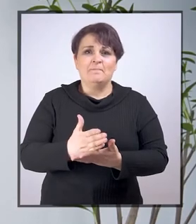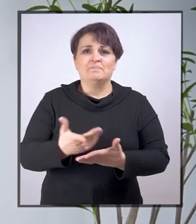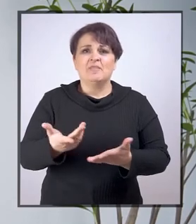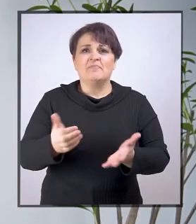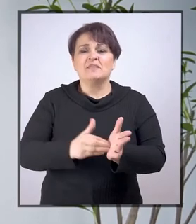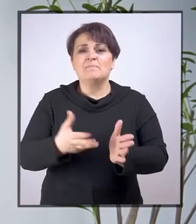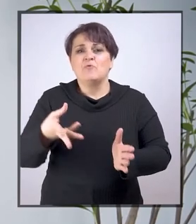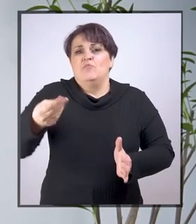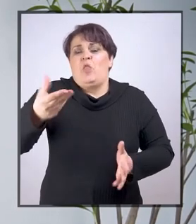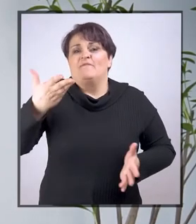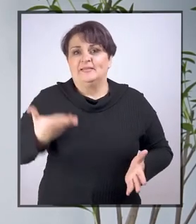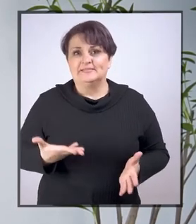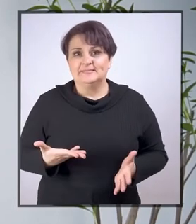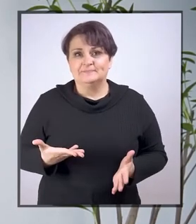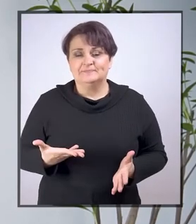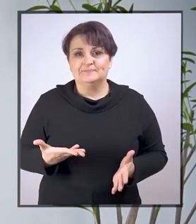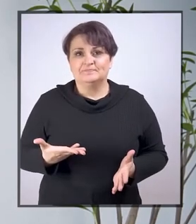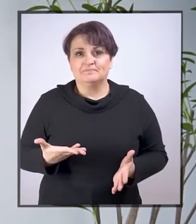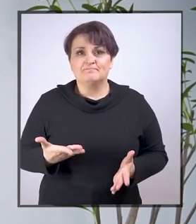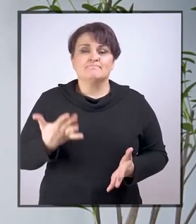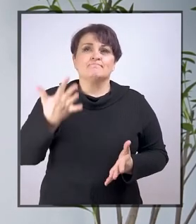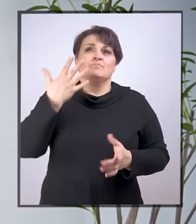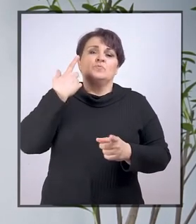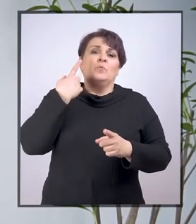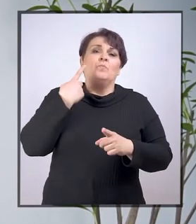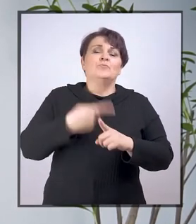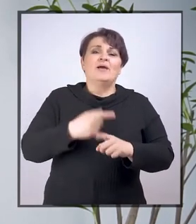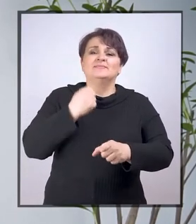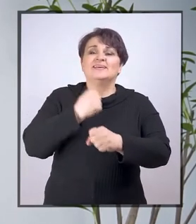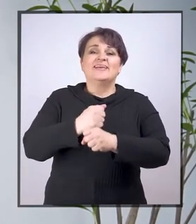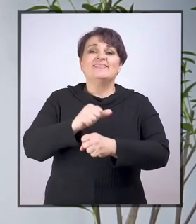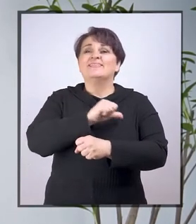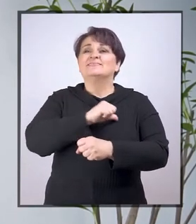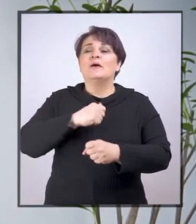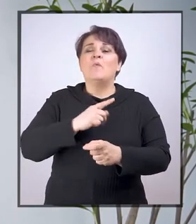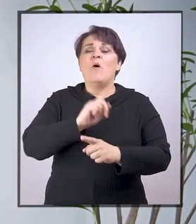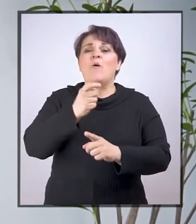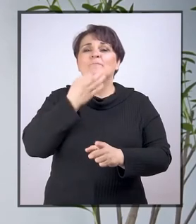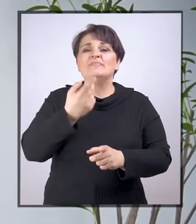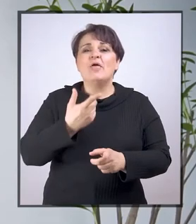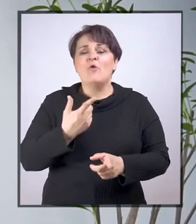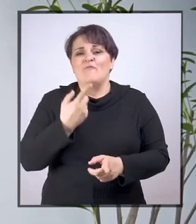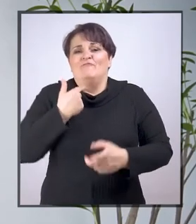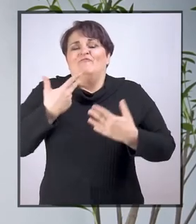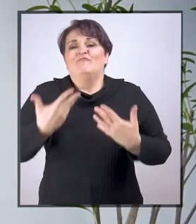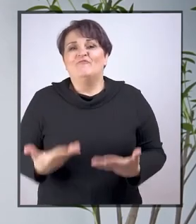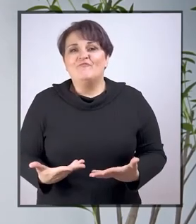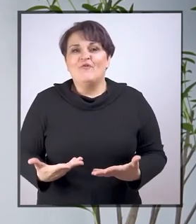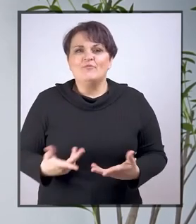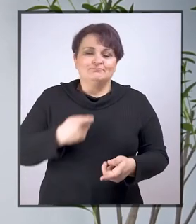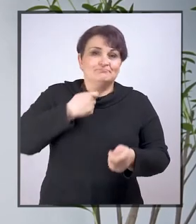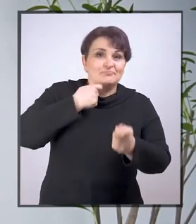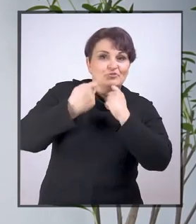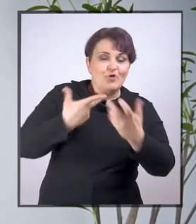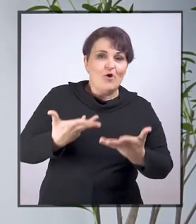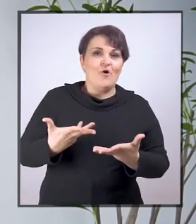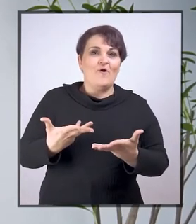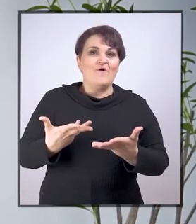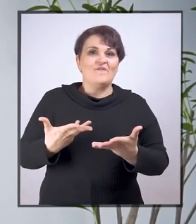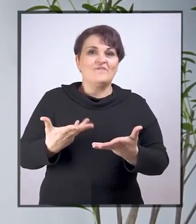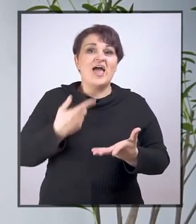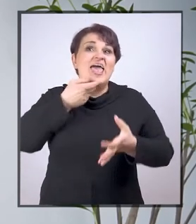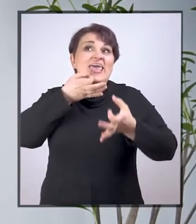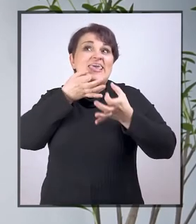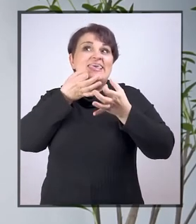neka financijska sredstva. Često se radi samo o pitanju volje, kompromisa